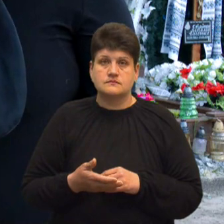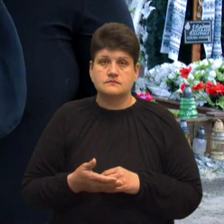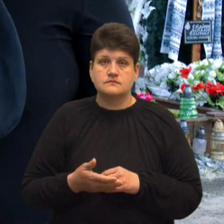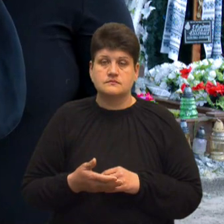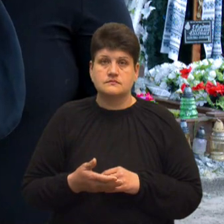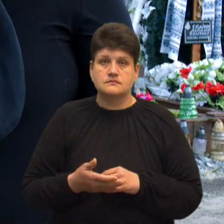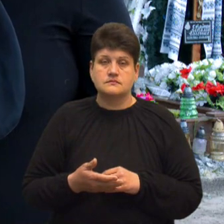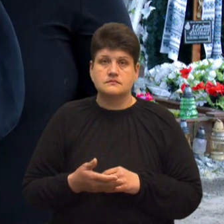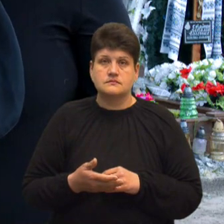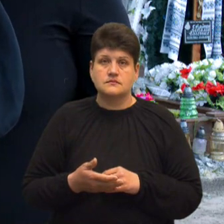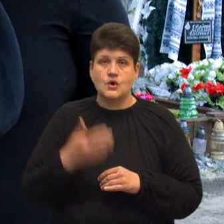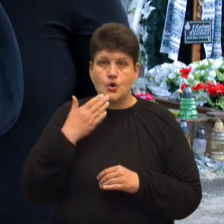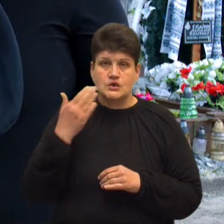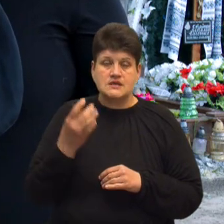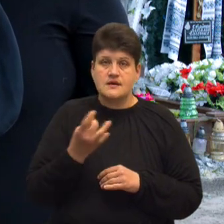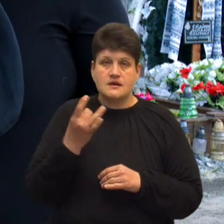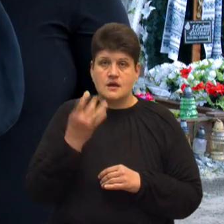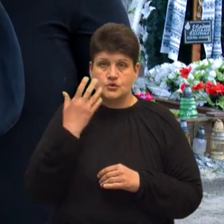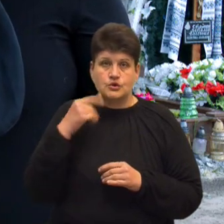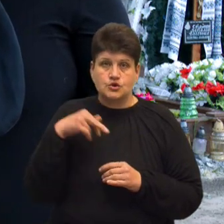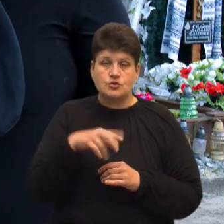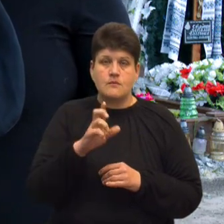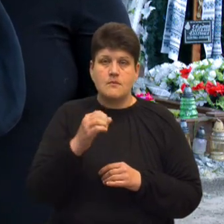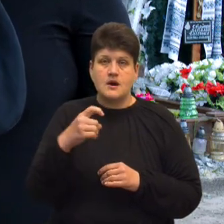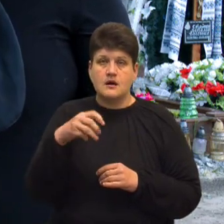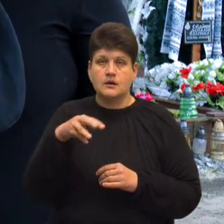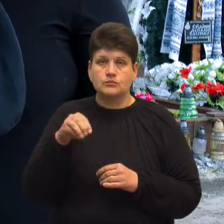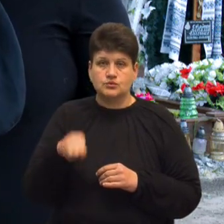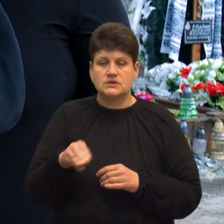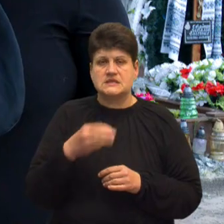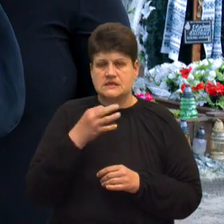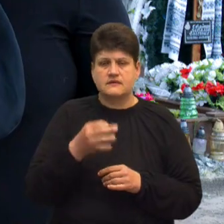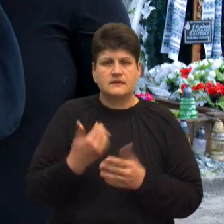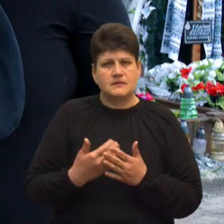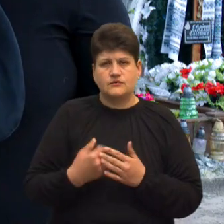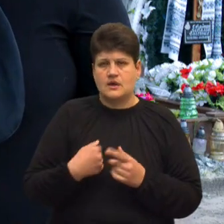Але останній раз, як він шов на бахмур, він сказав, я, напевне, не вернуся.